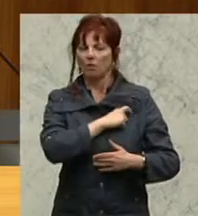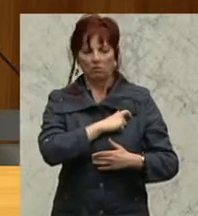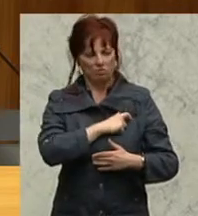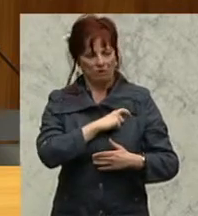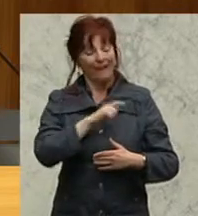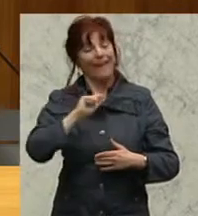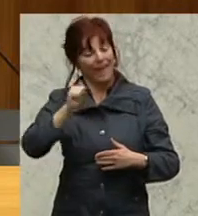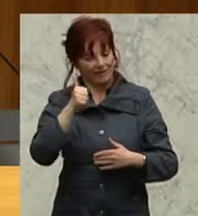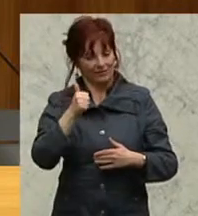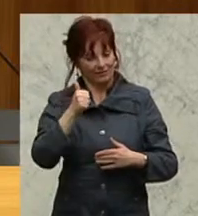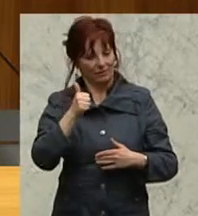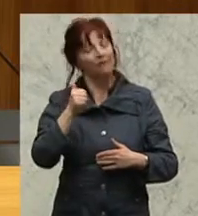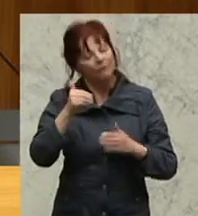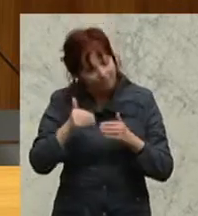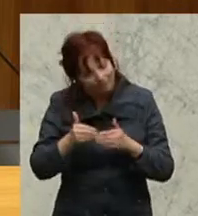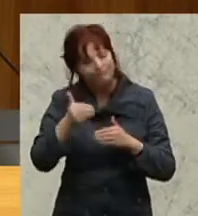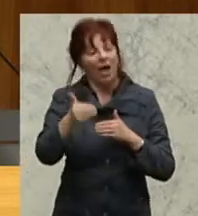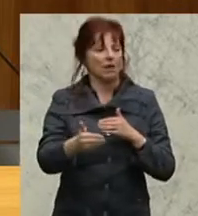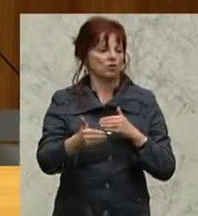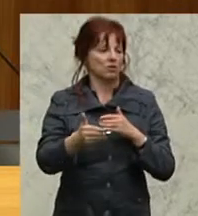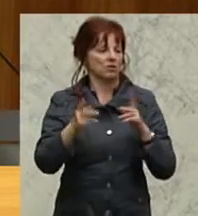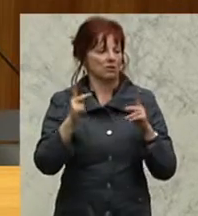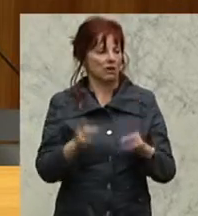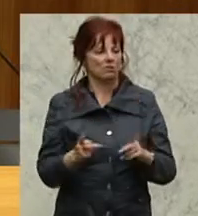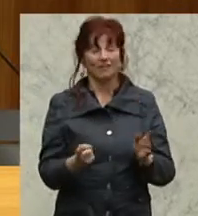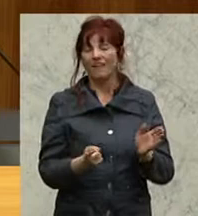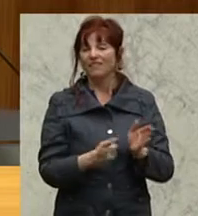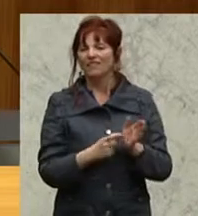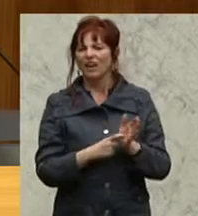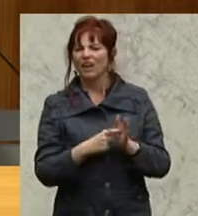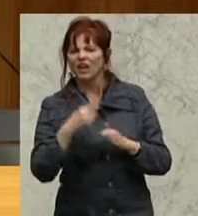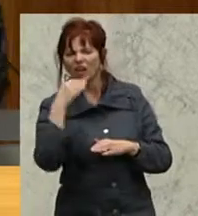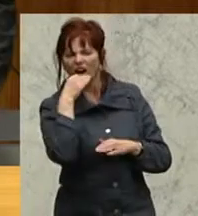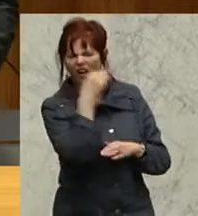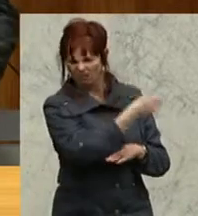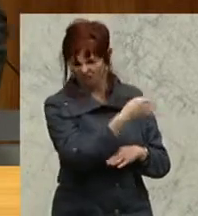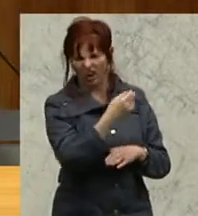diese dringliche Anfrage jetzt einmal ordentlich in die Hosen gegangen ist.